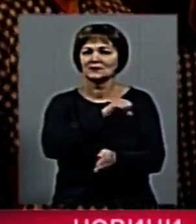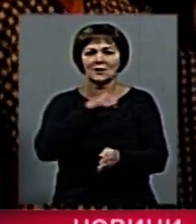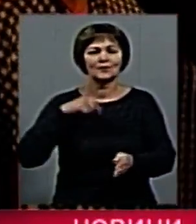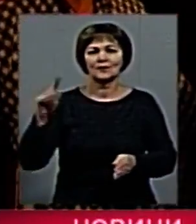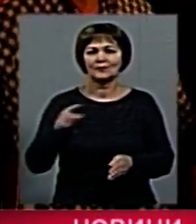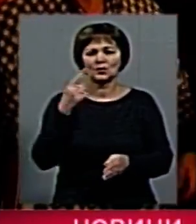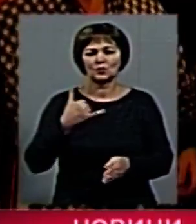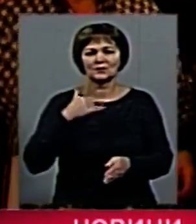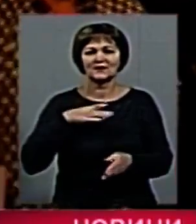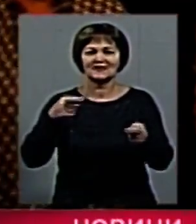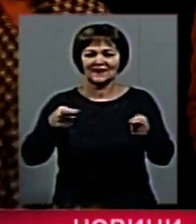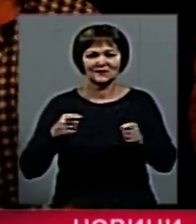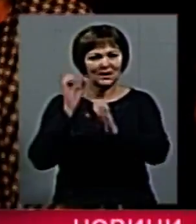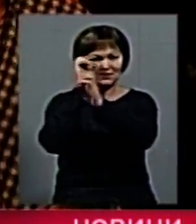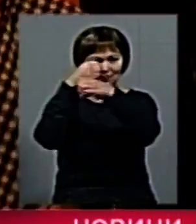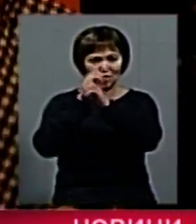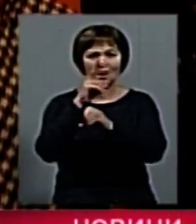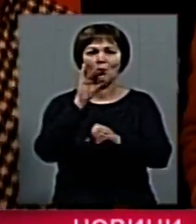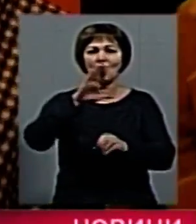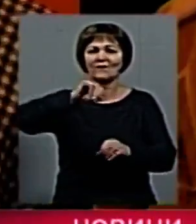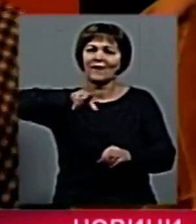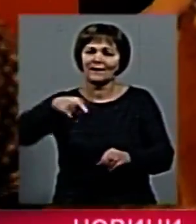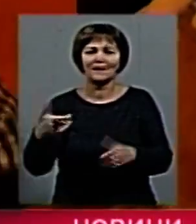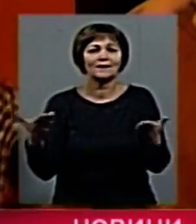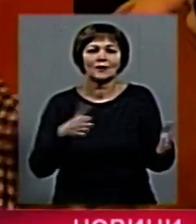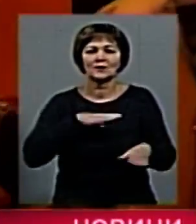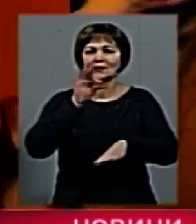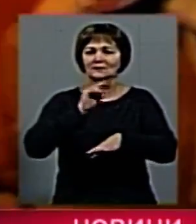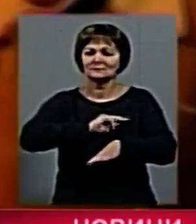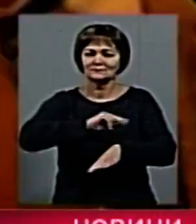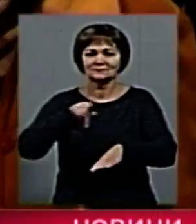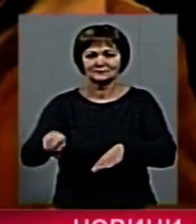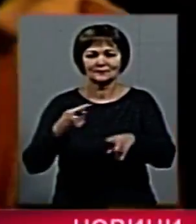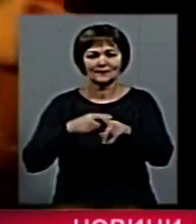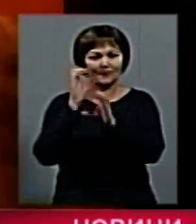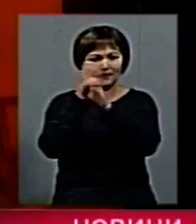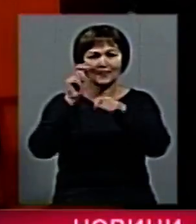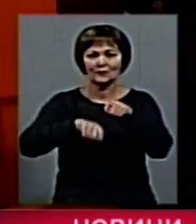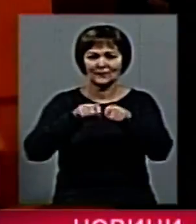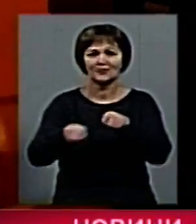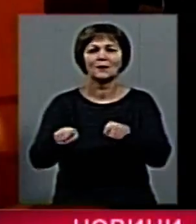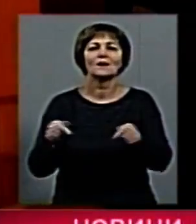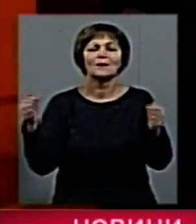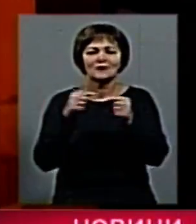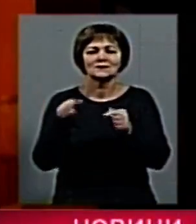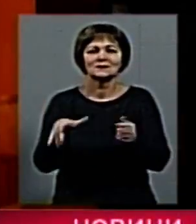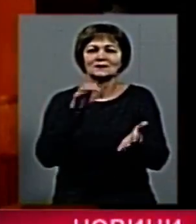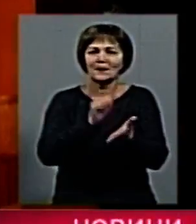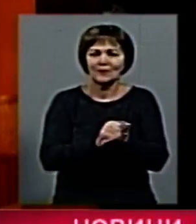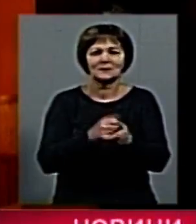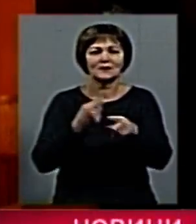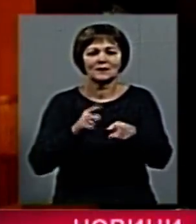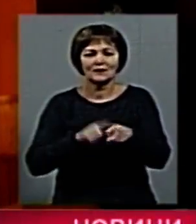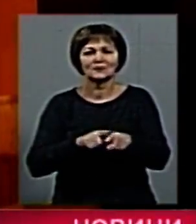завідувача лабораторії Галина Коваль, яка працювала на приборі ДПС-100, яка займалася раділично